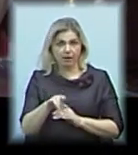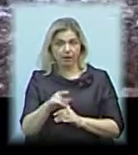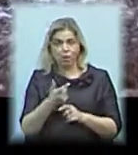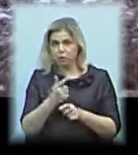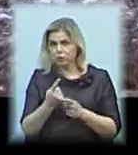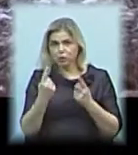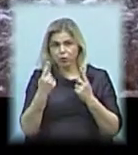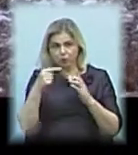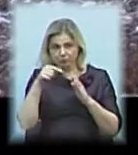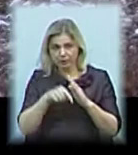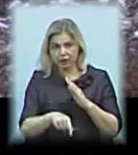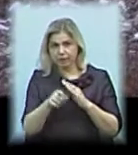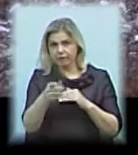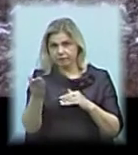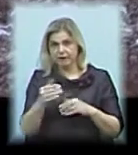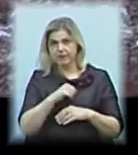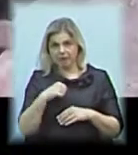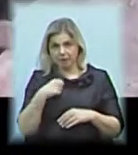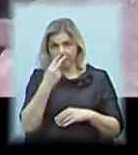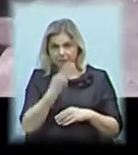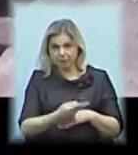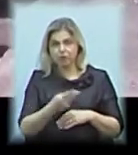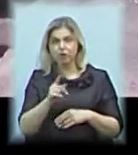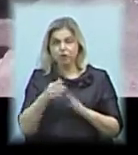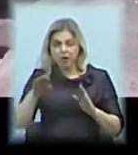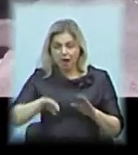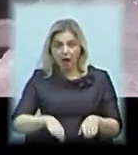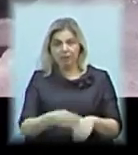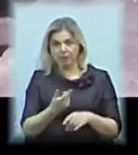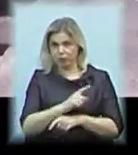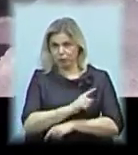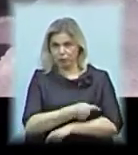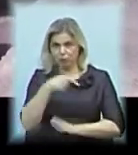немаленькі, я думаю, ви самі побачили. Ями були немаленькі і,